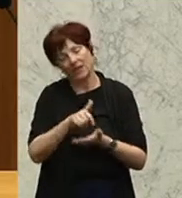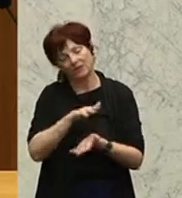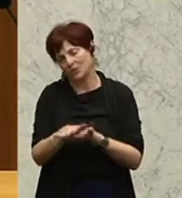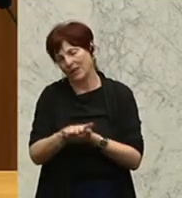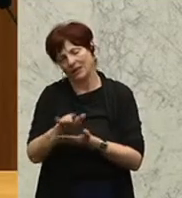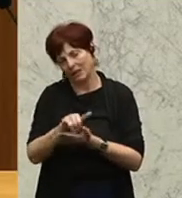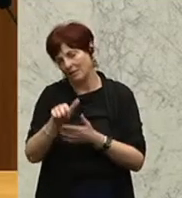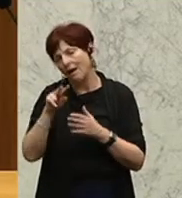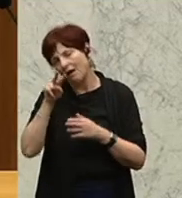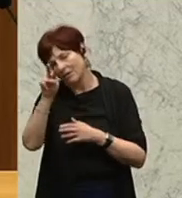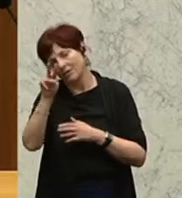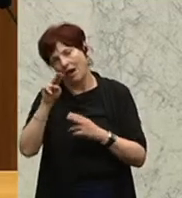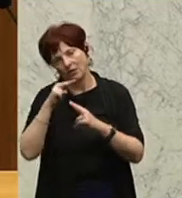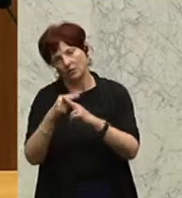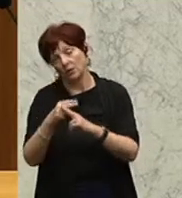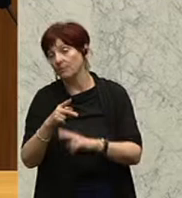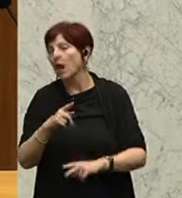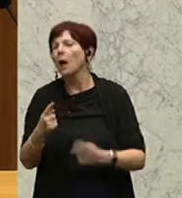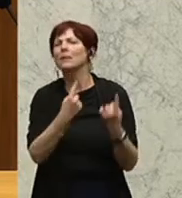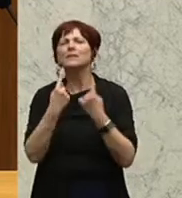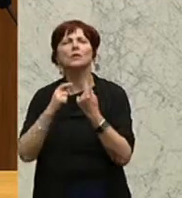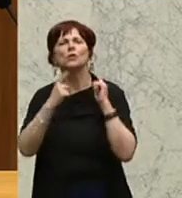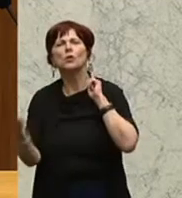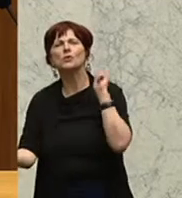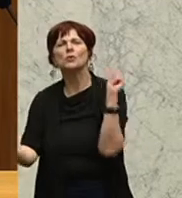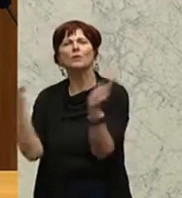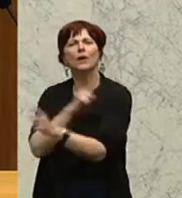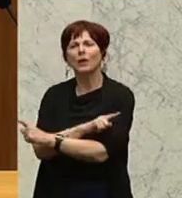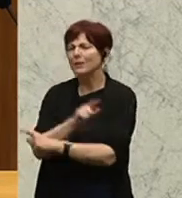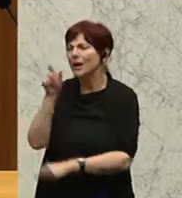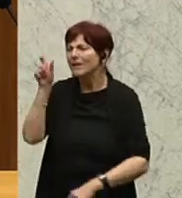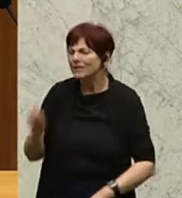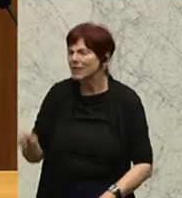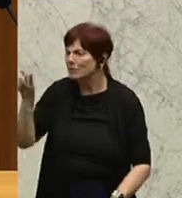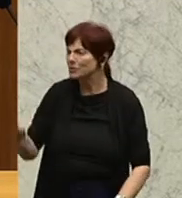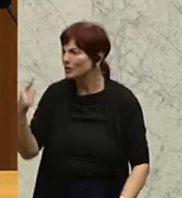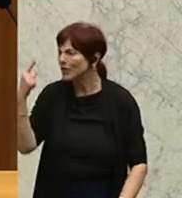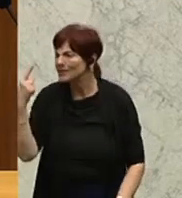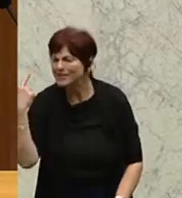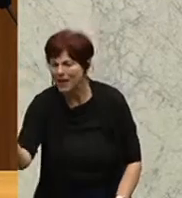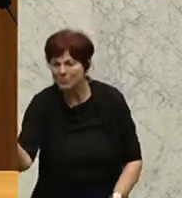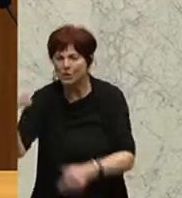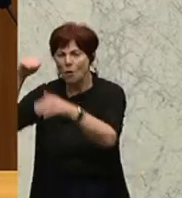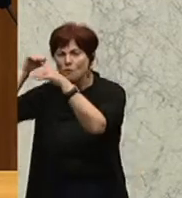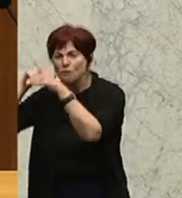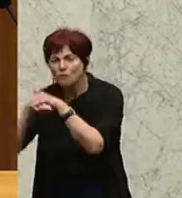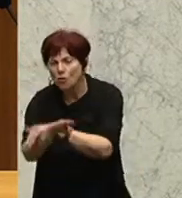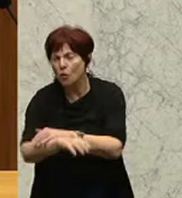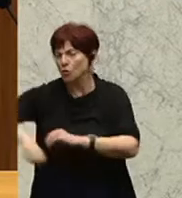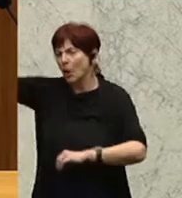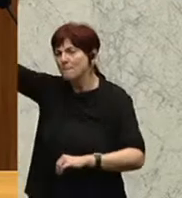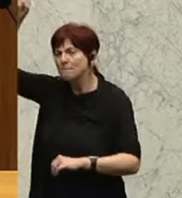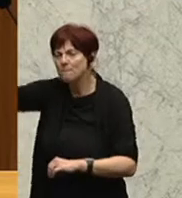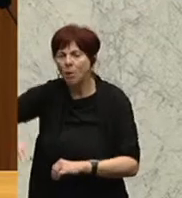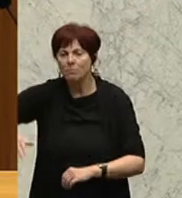Die Situation ist vielmehr umgekehrt. Es geht um Menschen, die vor Verfolgung, vor Folter, vor den Bombenassads, vor den Schlechtern